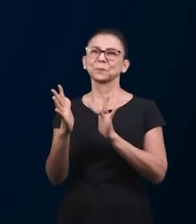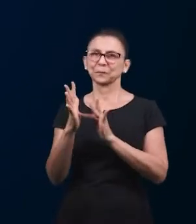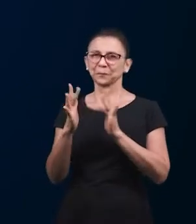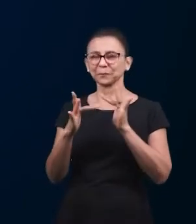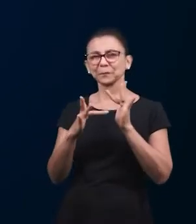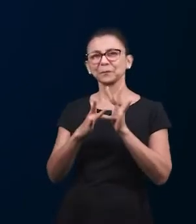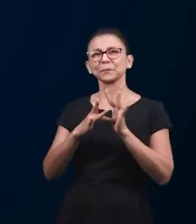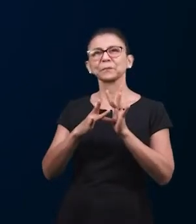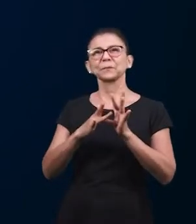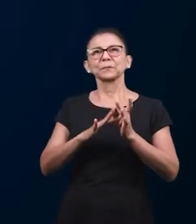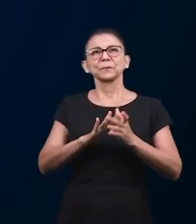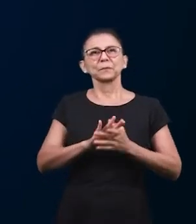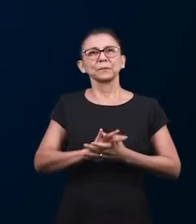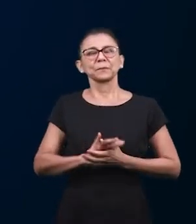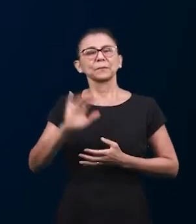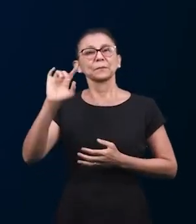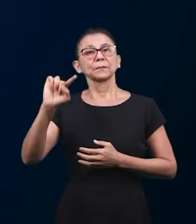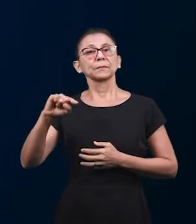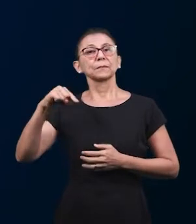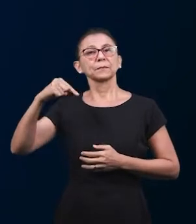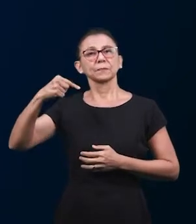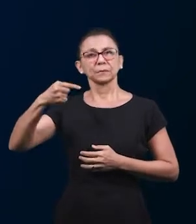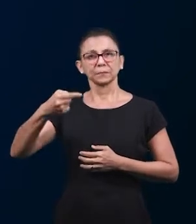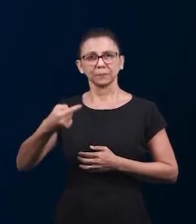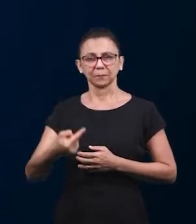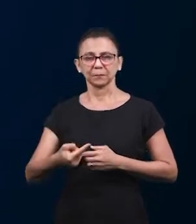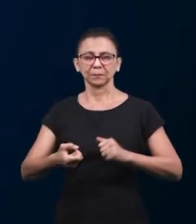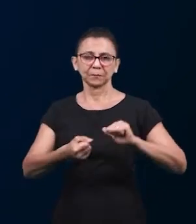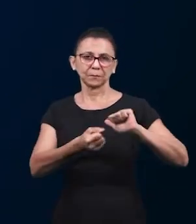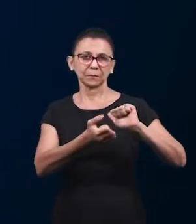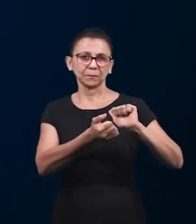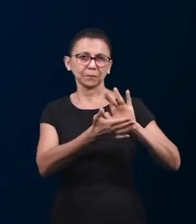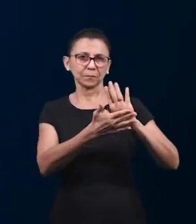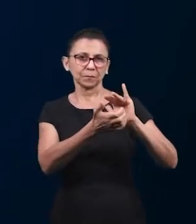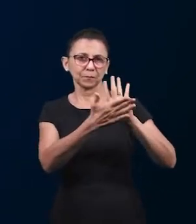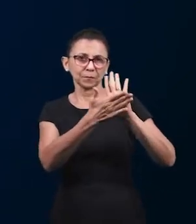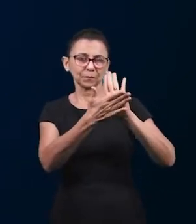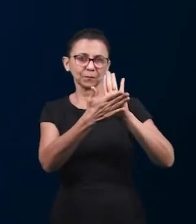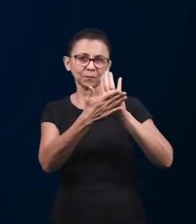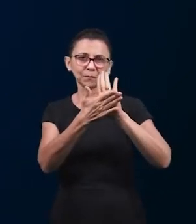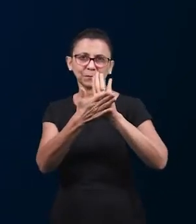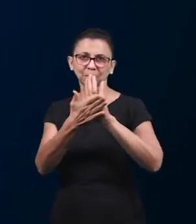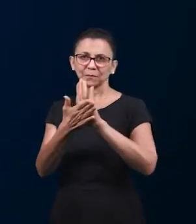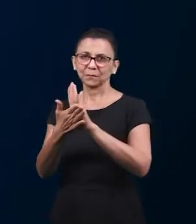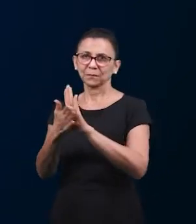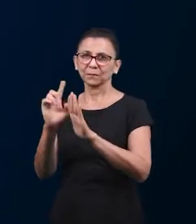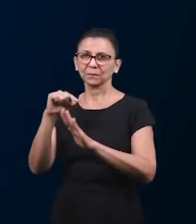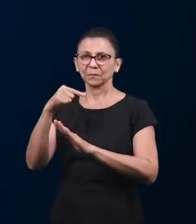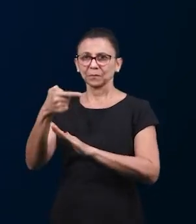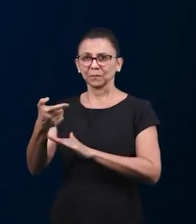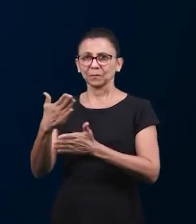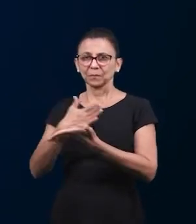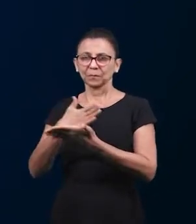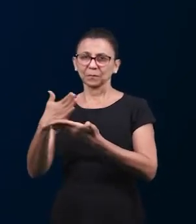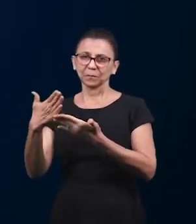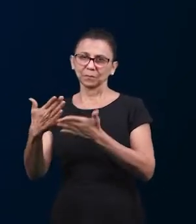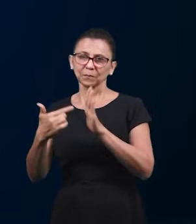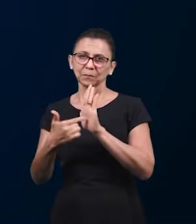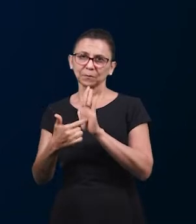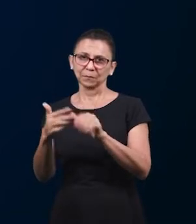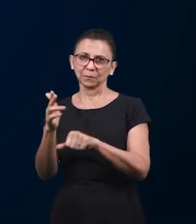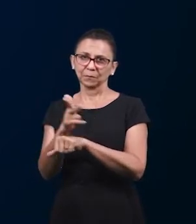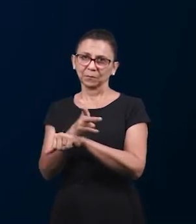крови Иисуса. Давайте воззовем о крови Иисуса. За этим мы прославим Господа в Псалме и после этого